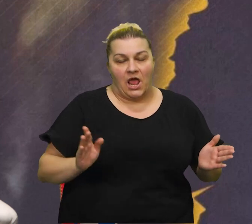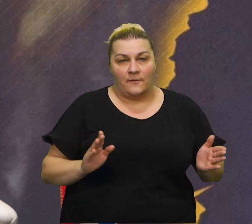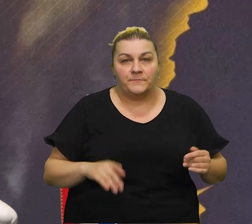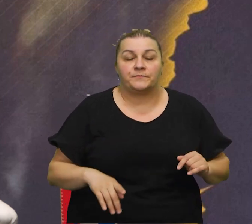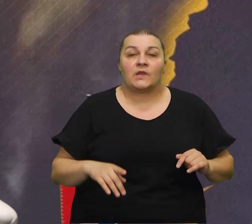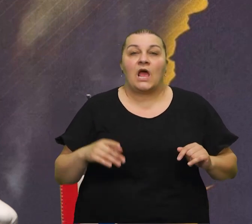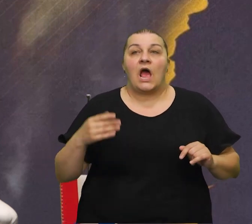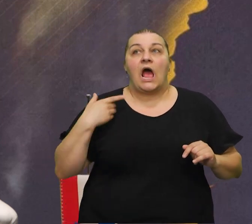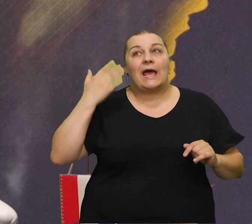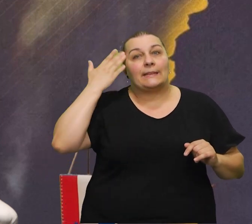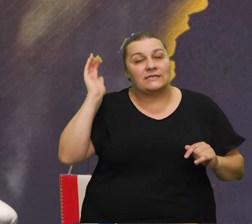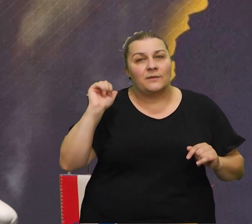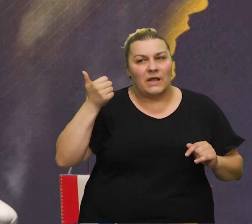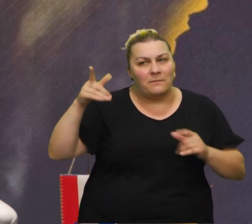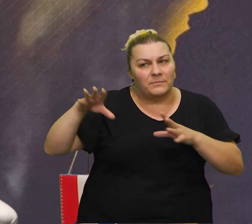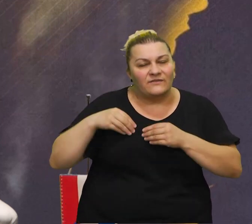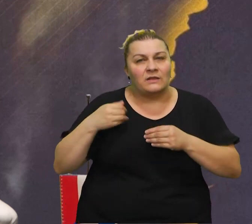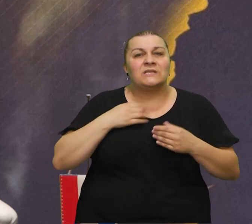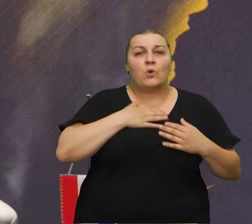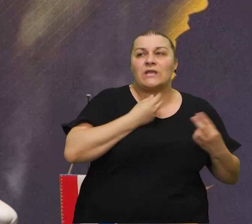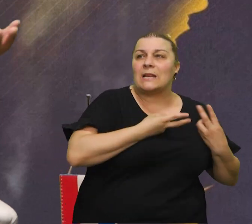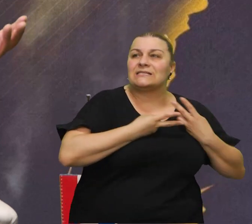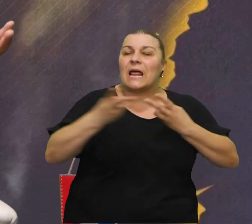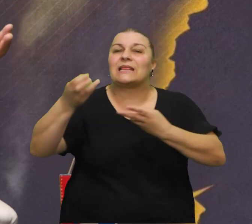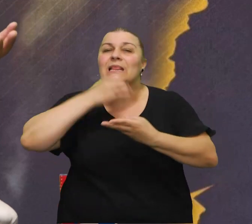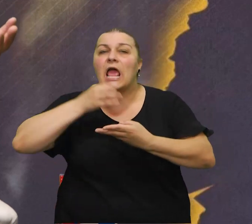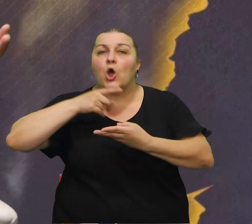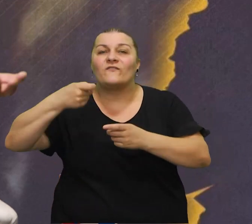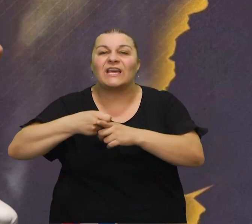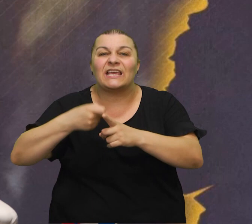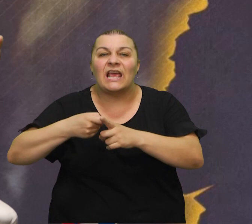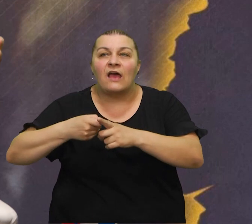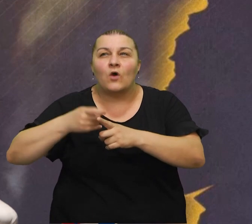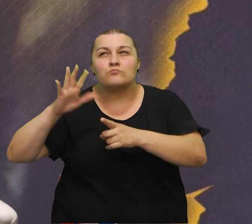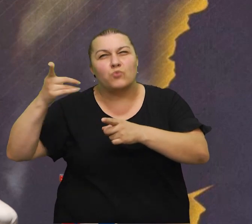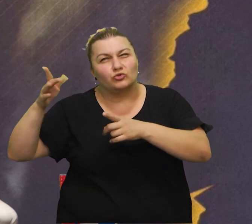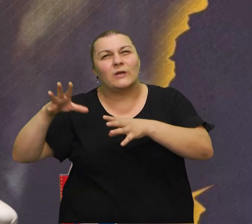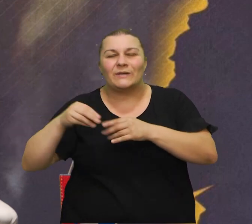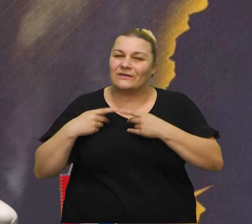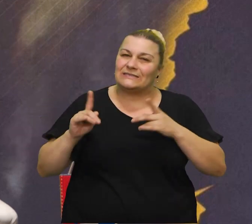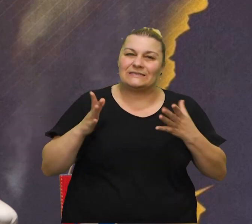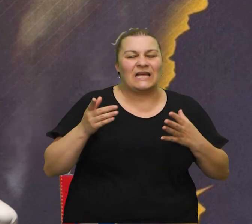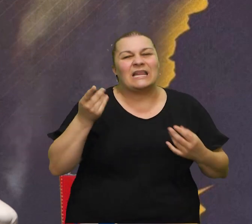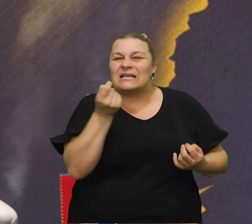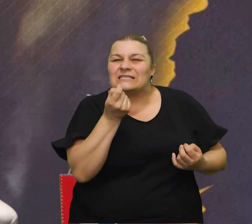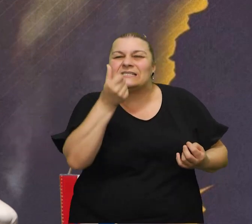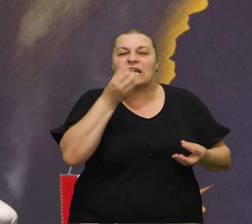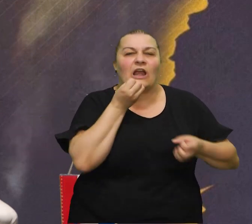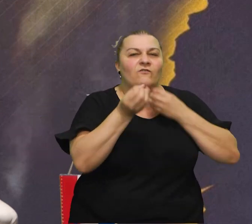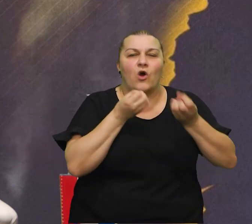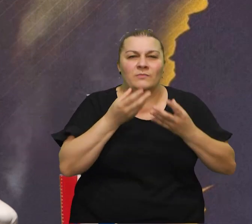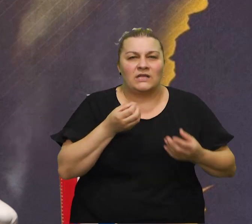mogu doći ljekove, da moraju doći hrana, vjerovatno možda jesu, ali to su sve bile neke šture